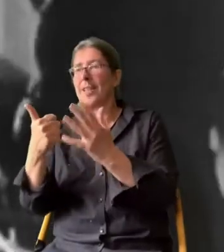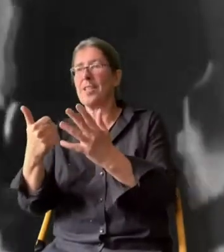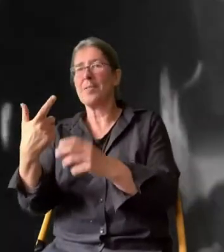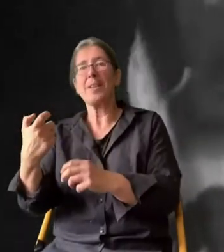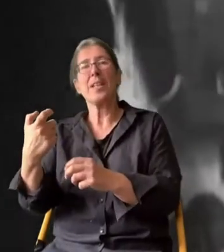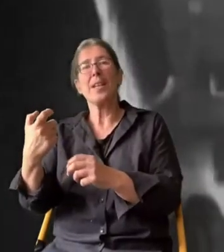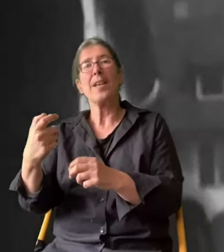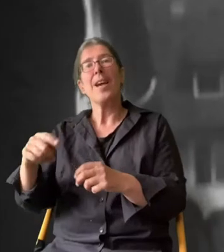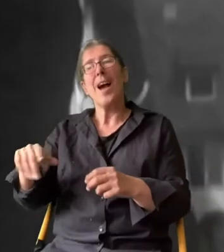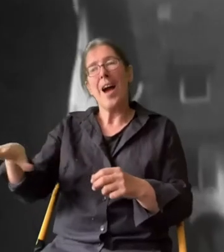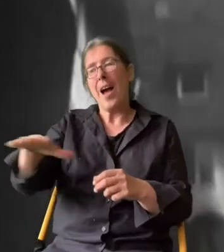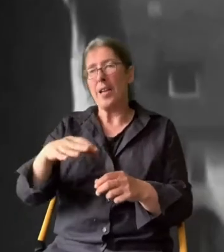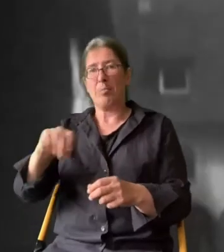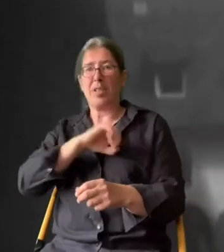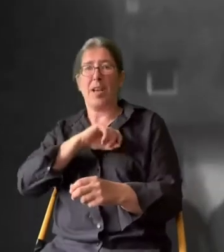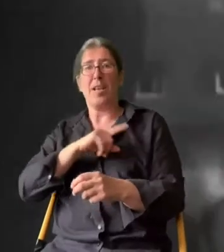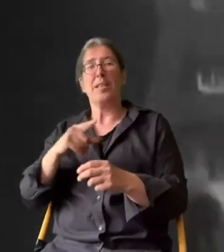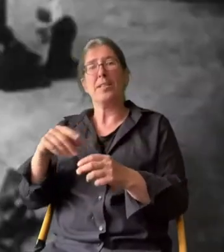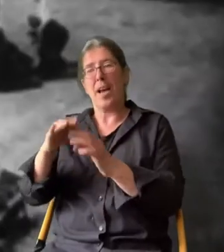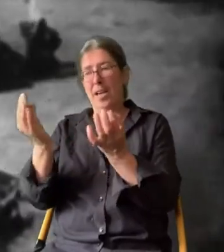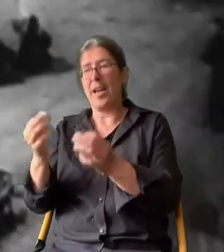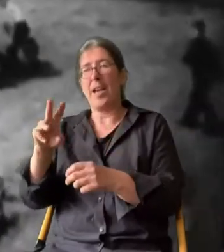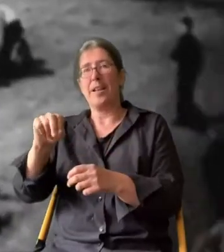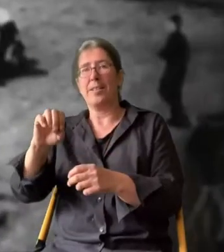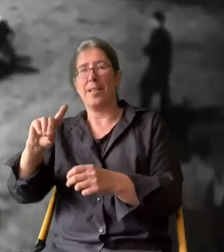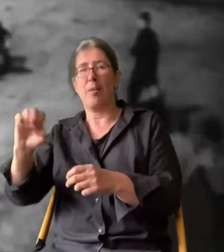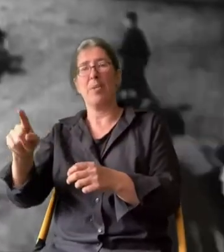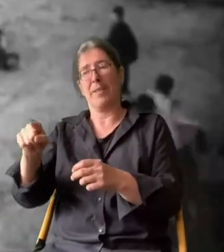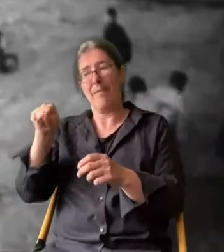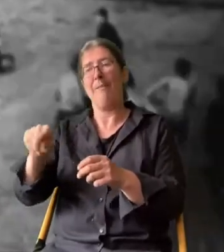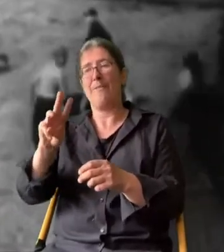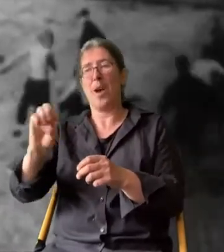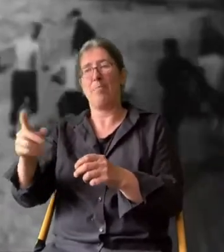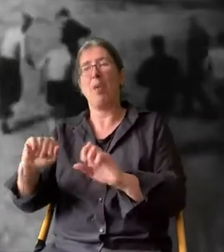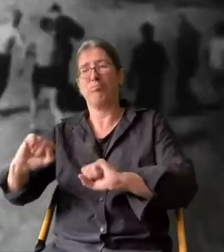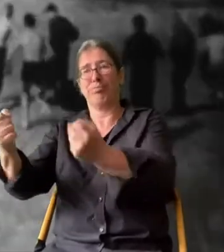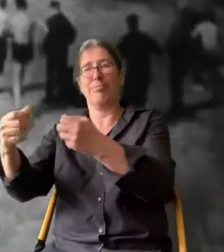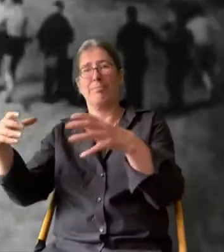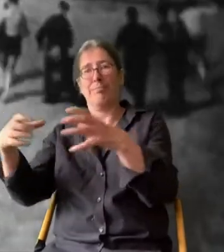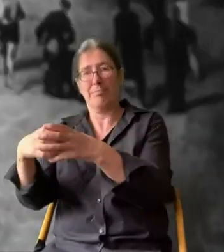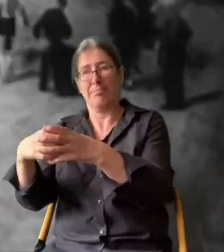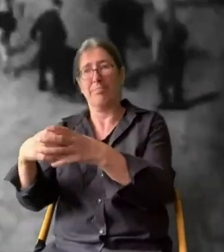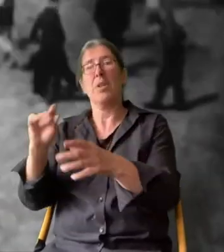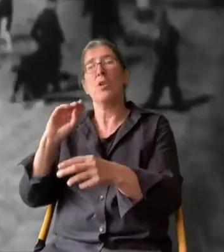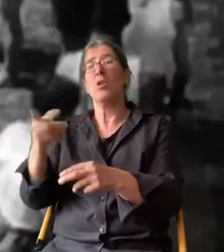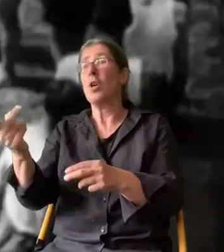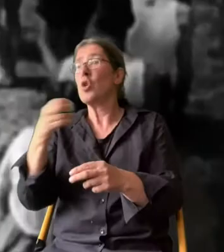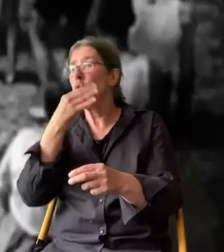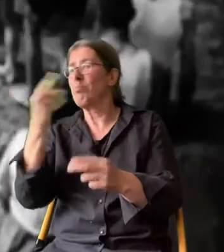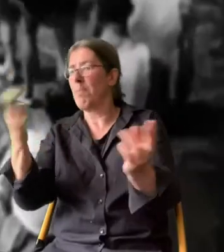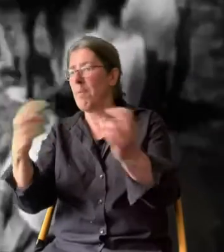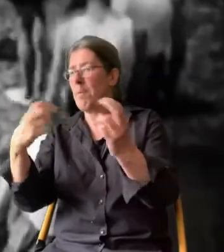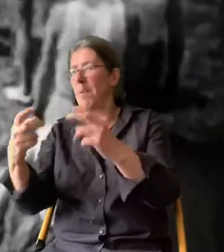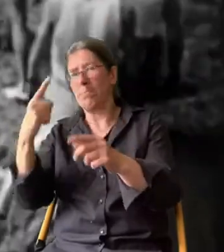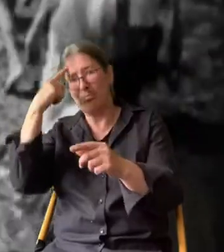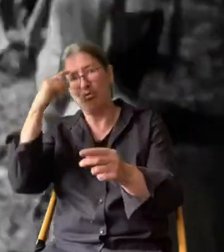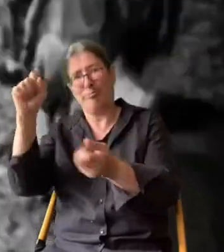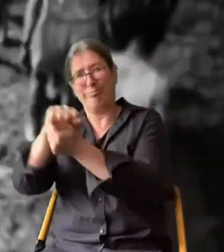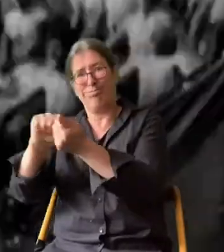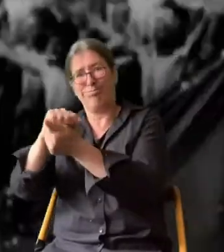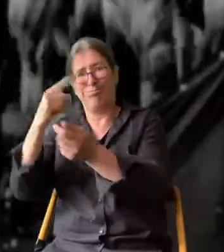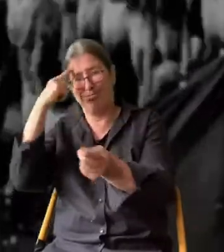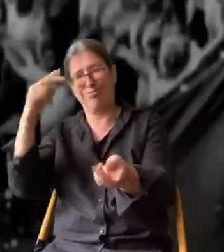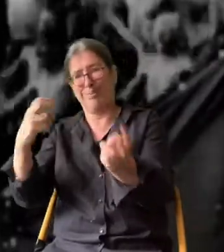auf dem Reichsparteitag der NSDAP in Weimar gegründet. Und soll der Partei als Kaderschmiede und ideologische Schule dienen.